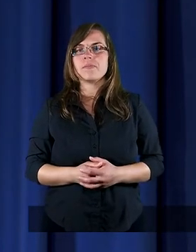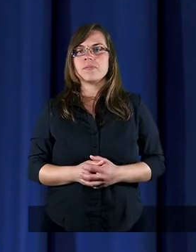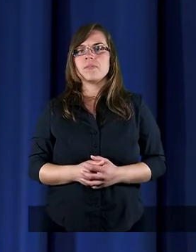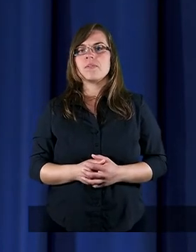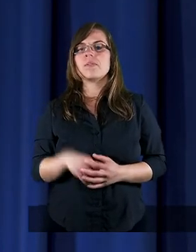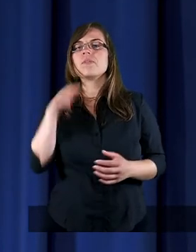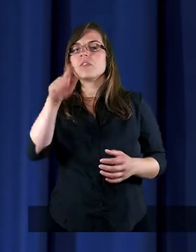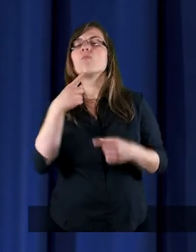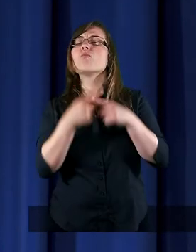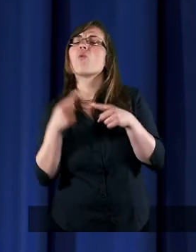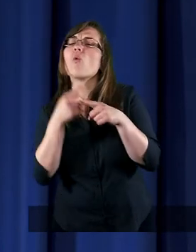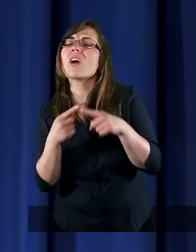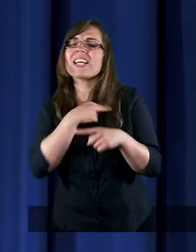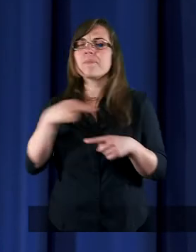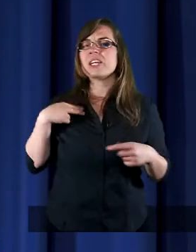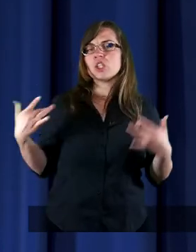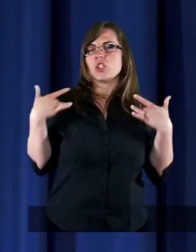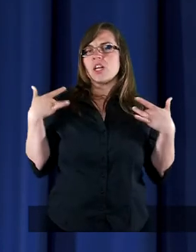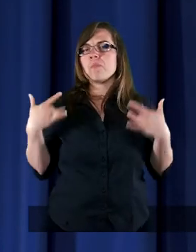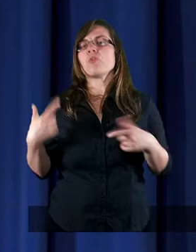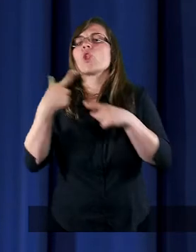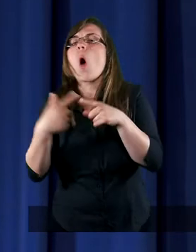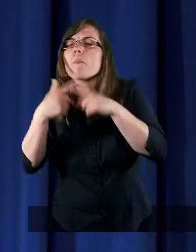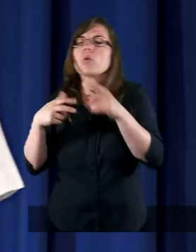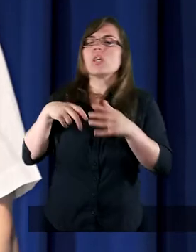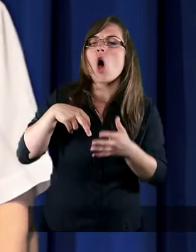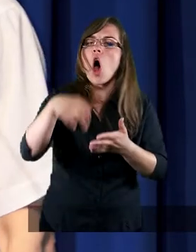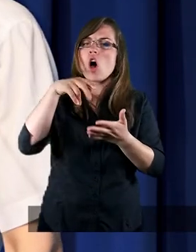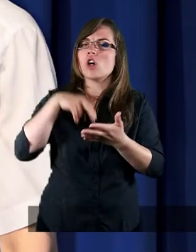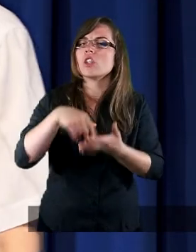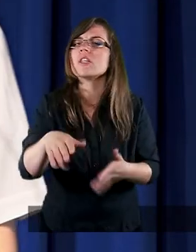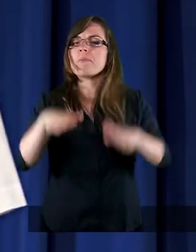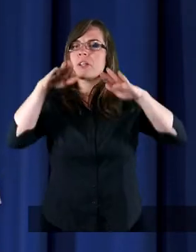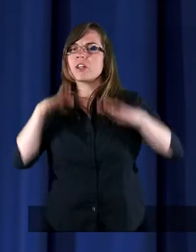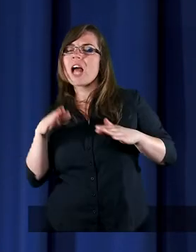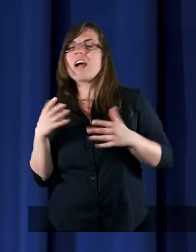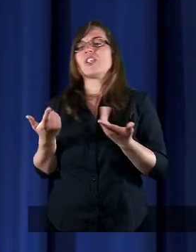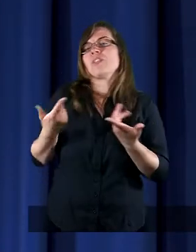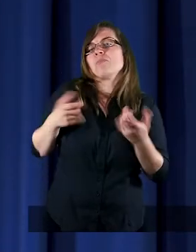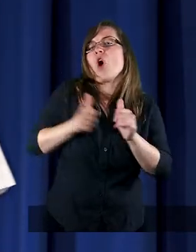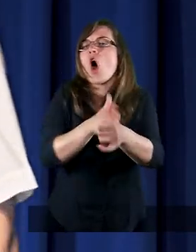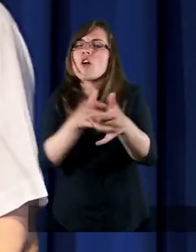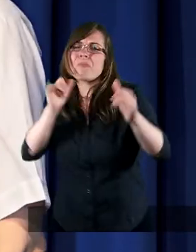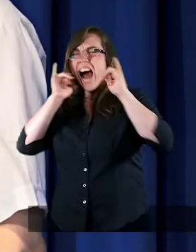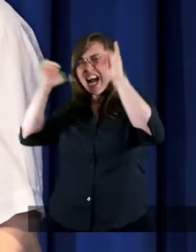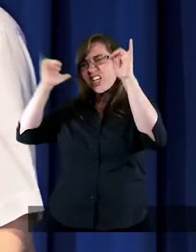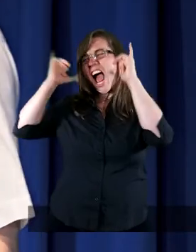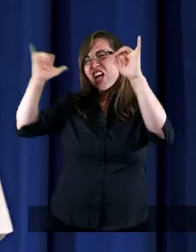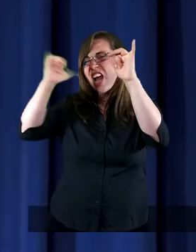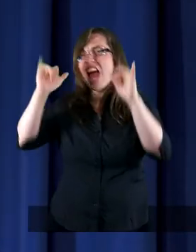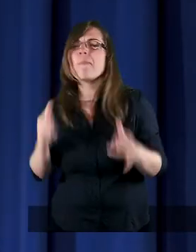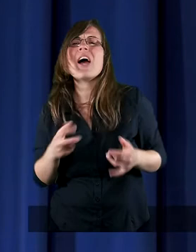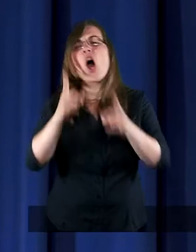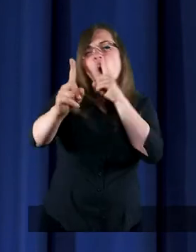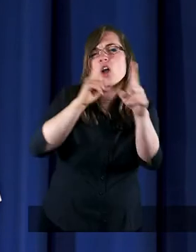Dopóki żyjemy, dopóki chodzimy, siedzimy, gonimy, krzyczymy, rozmawiamy,